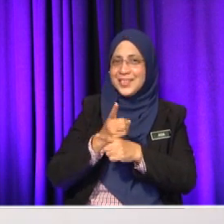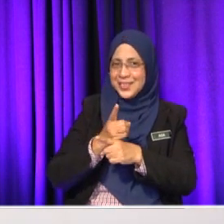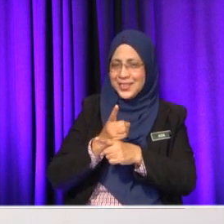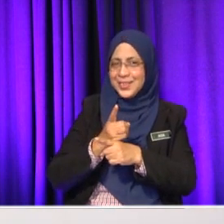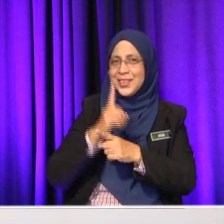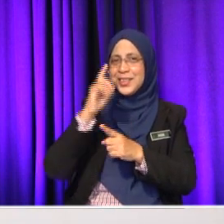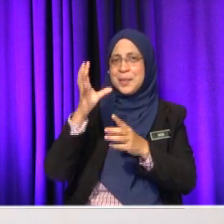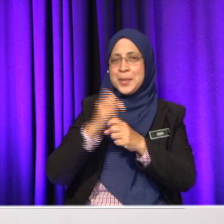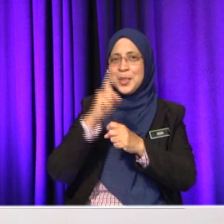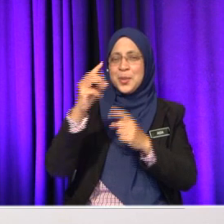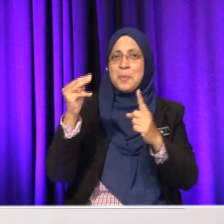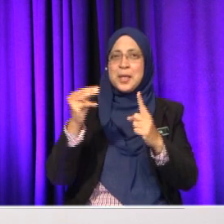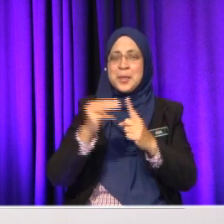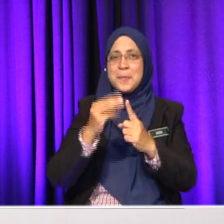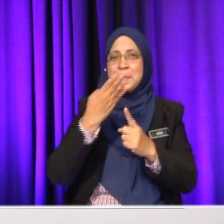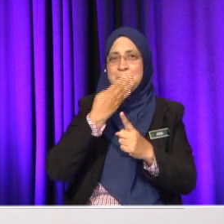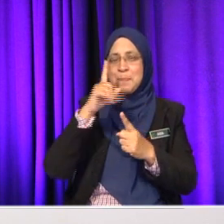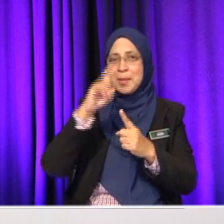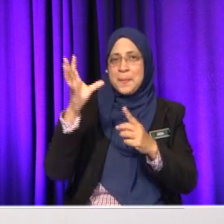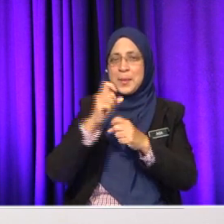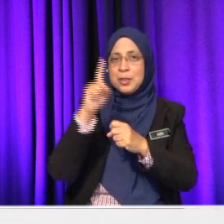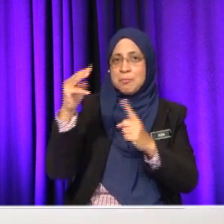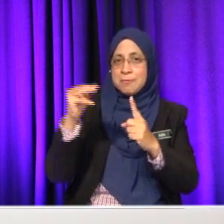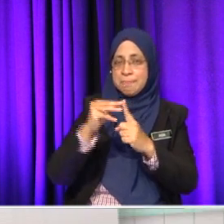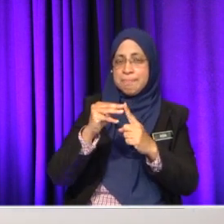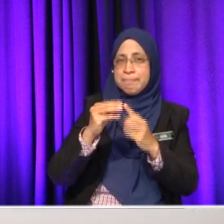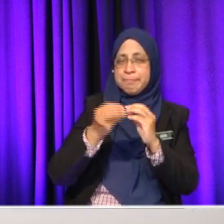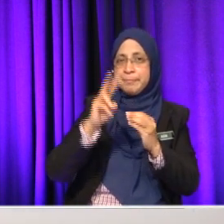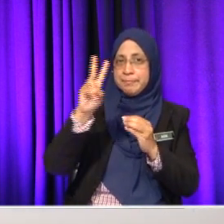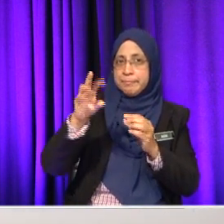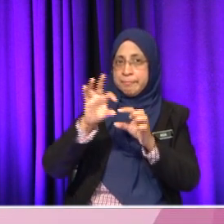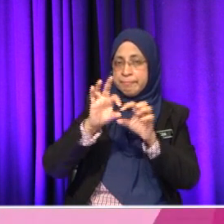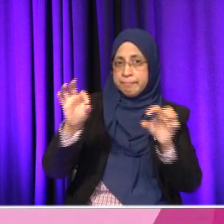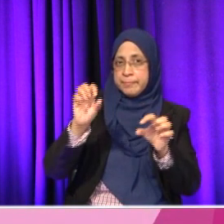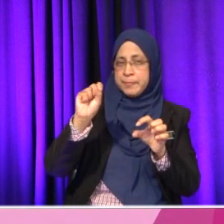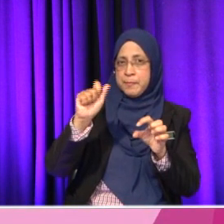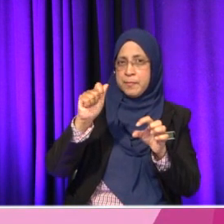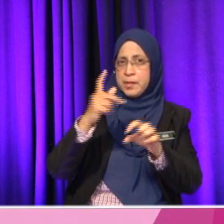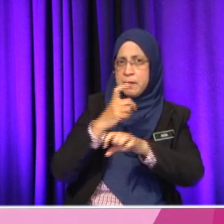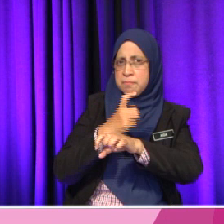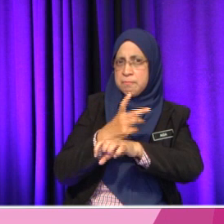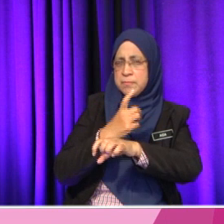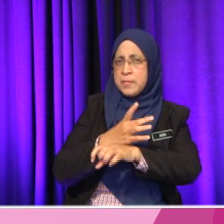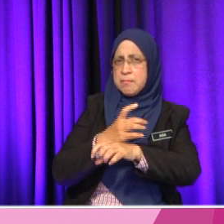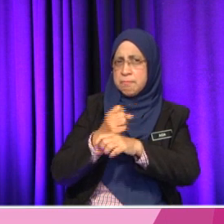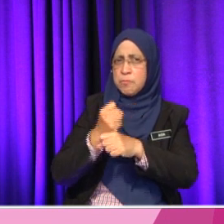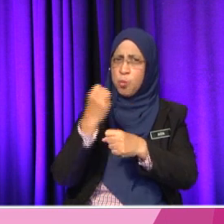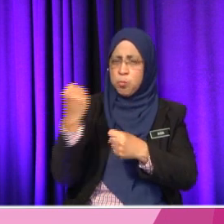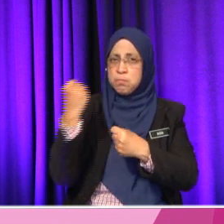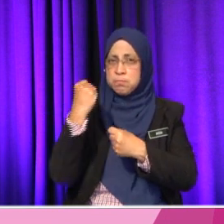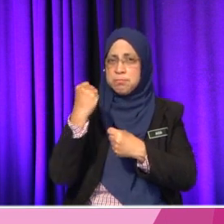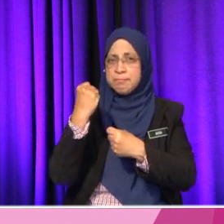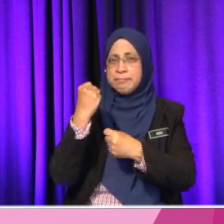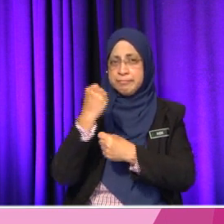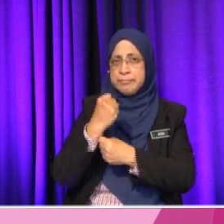dapat satu markah. Kenar, alhamdulillah satu markah. Okey, yang kedua, pipe salir gentian kaca tahan dan kepada pelarut, petrol dan